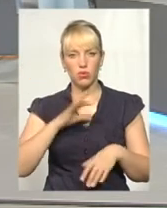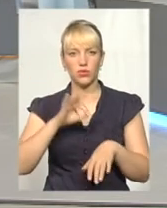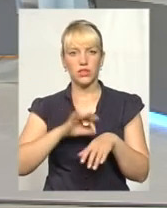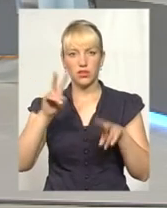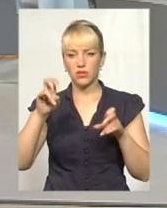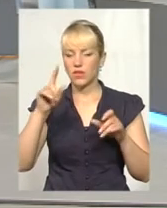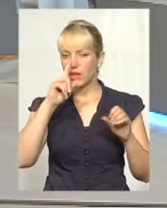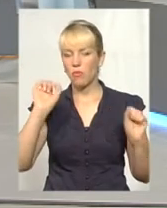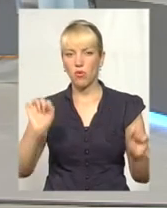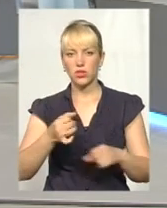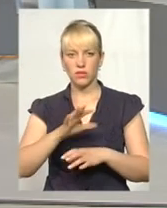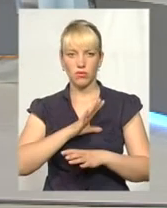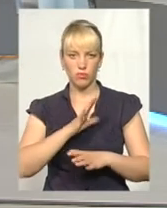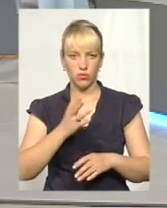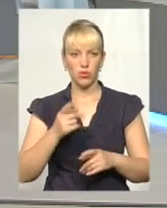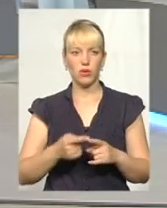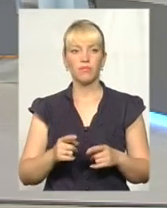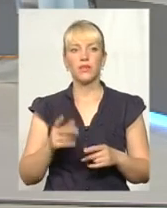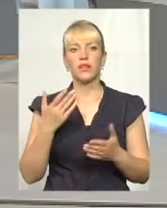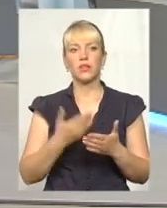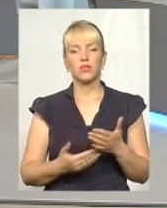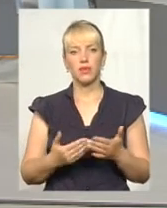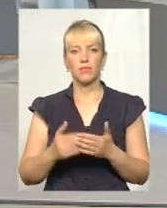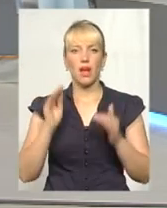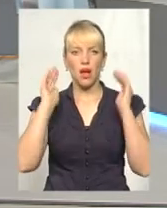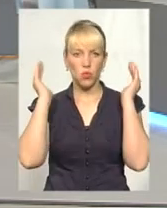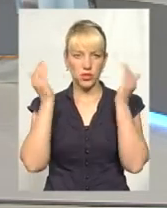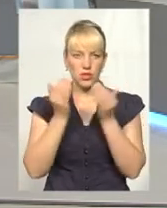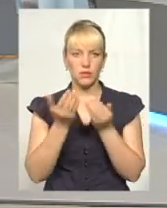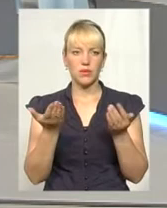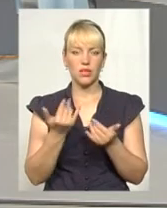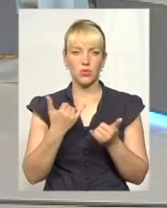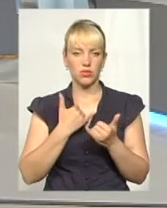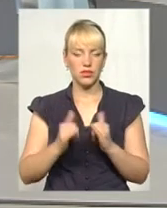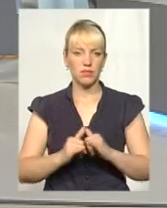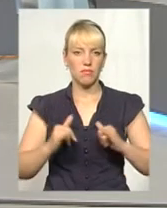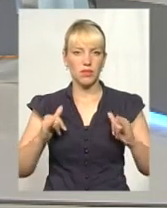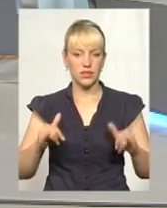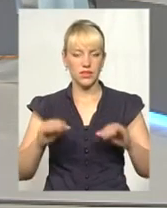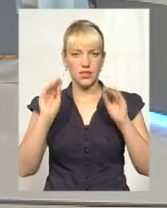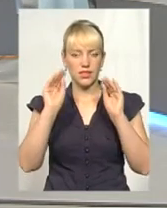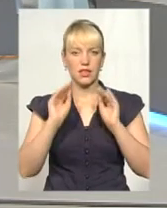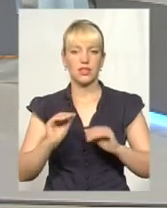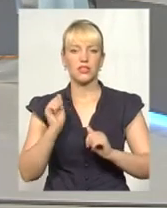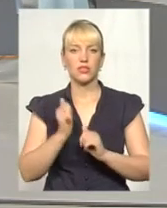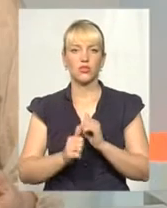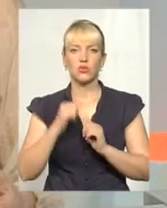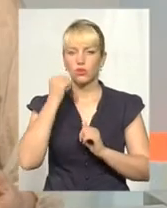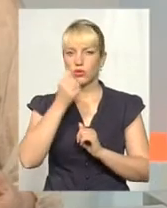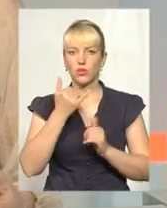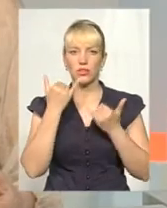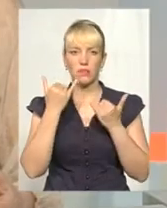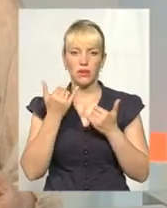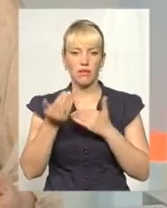фактично неможливе, по певних назилоїх, ну, зокрема, аутизм, який теж у збільшується, статистика щороку, то тепер раннє